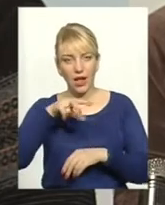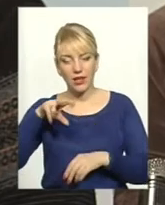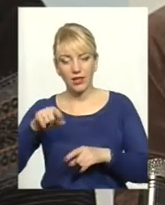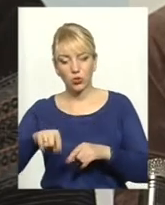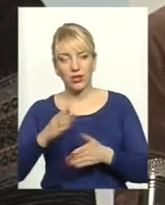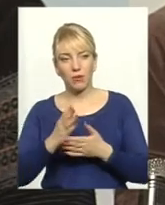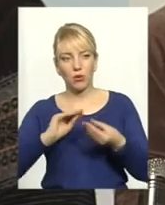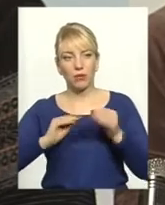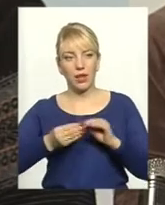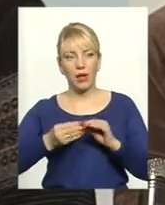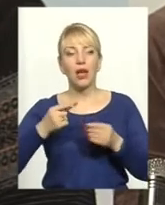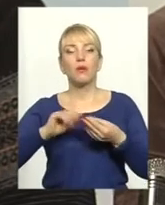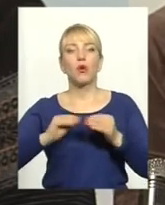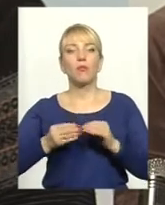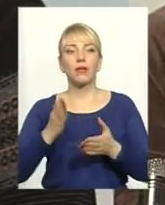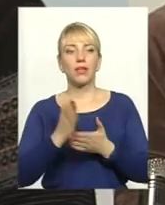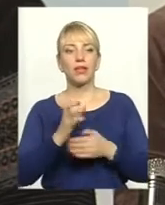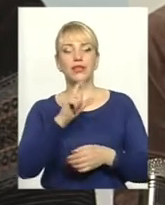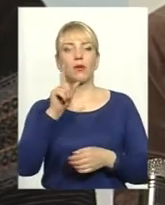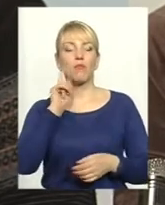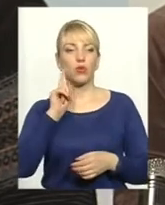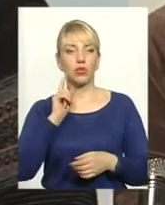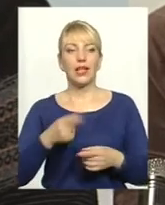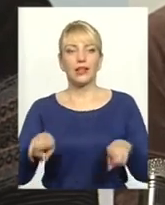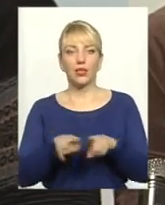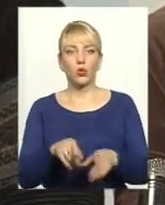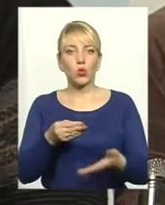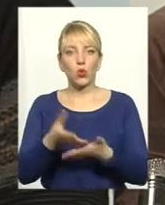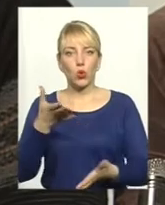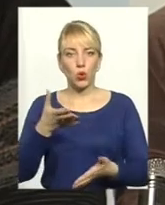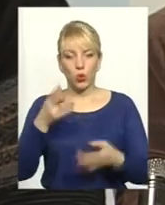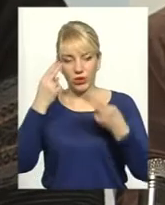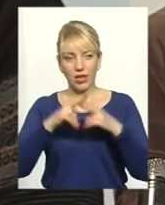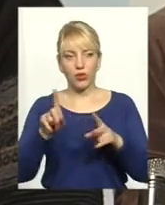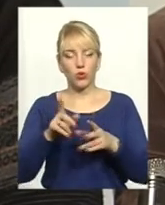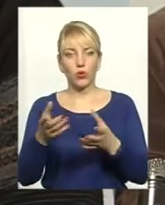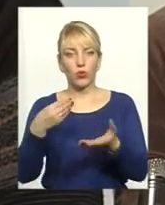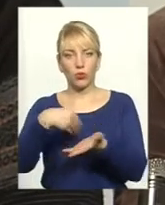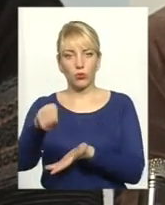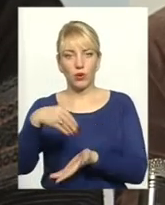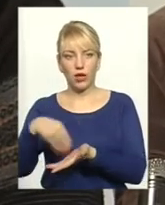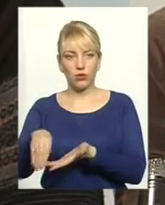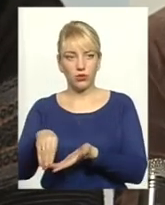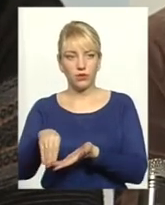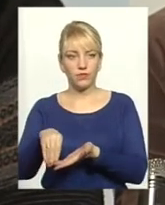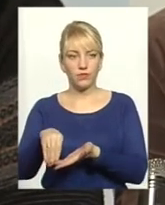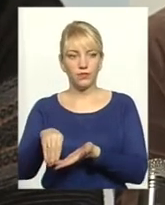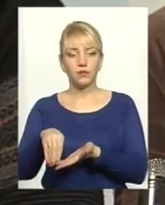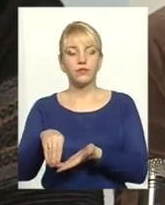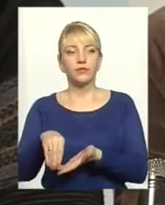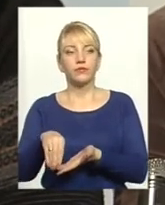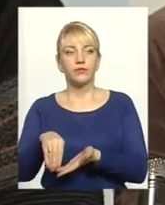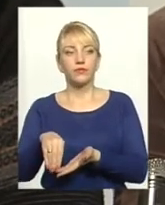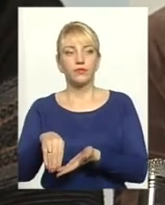є проблема, і вона теж пов'язана із молоддю. На таку дорогу техніку, яку беруть, як часто нам говорять,